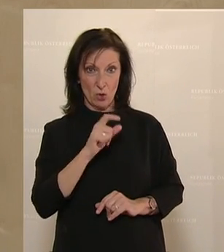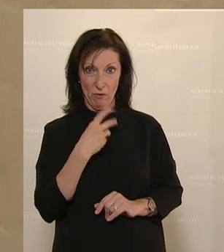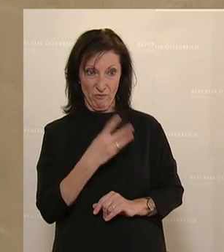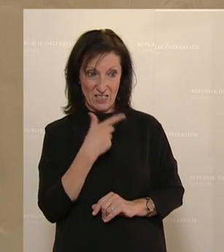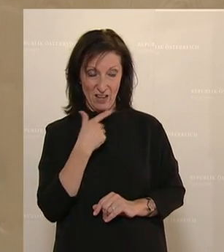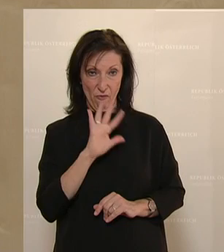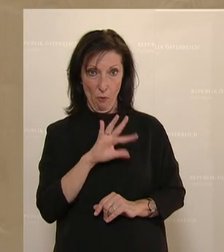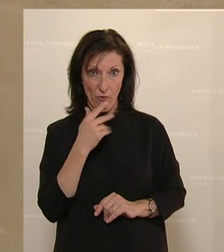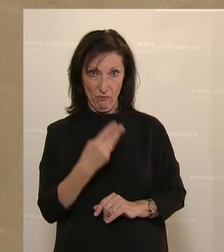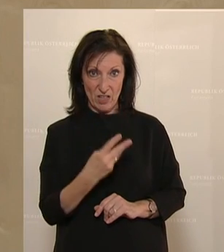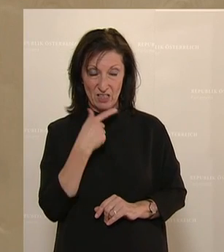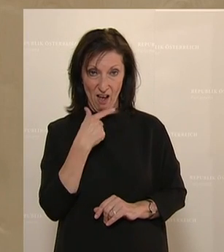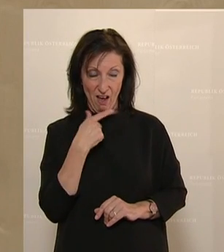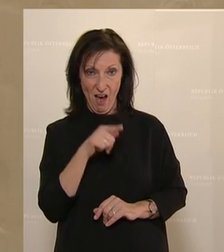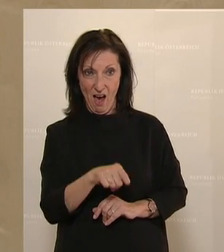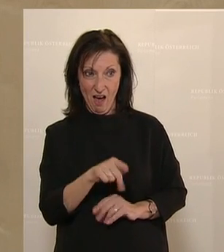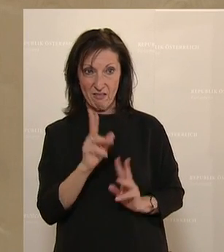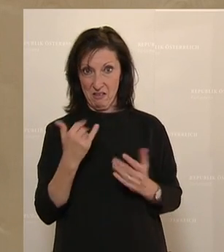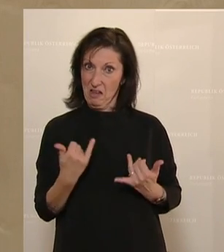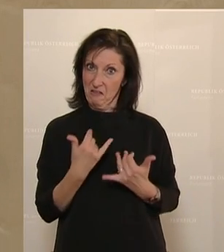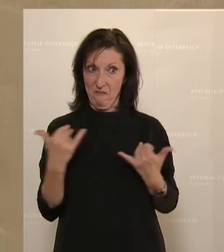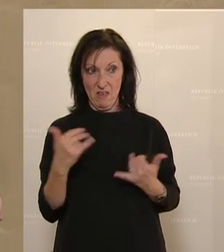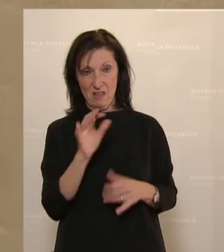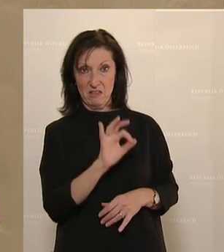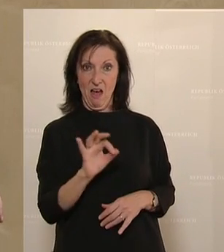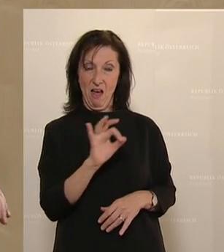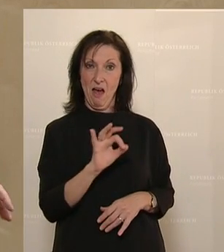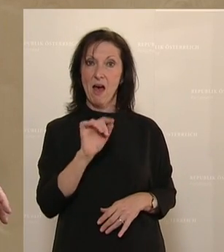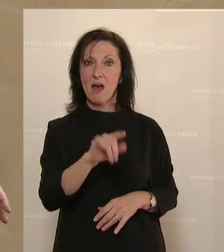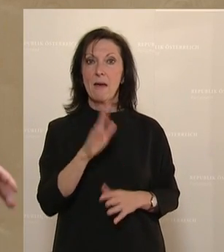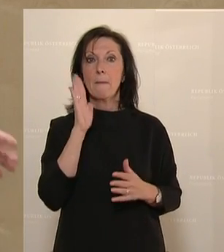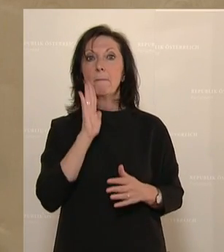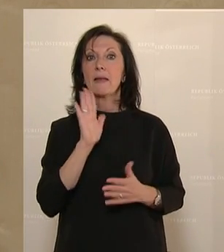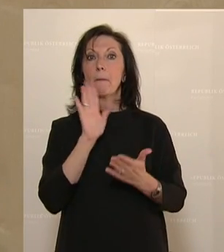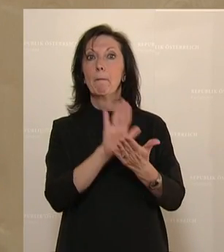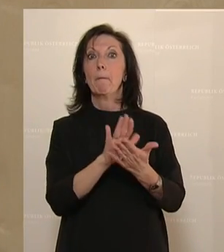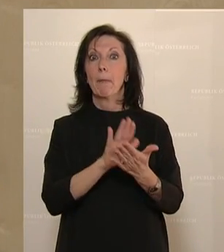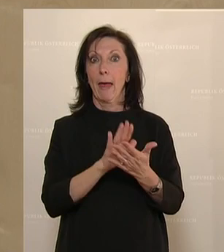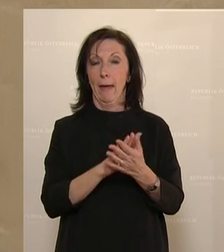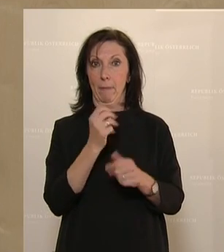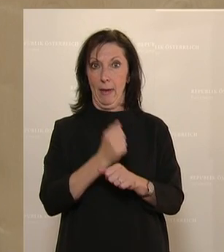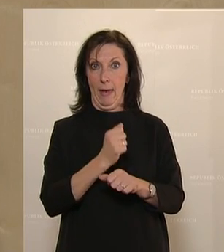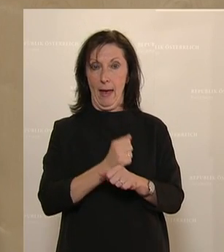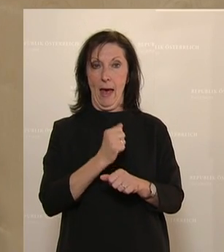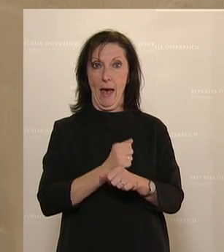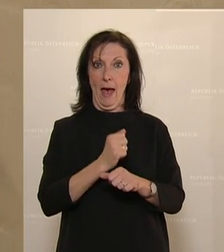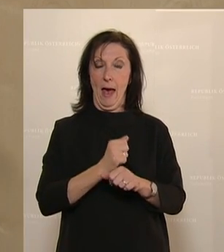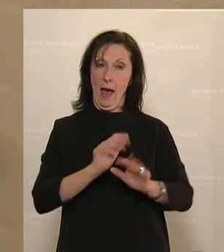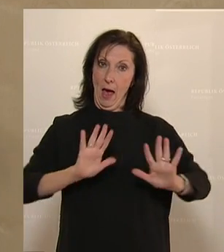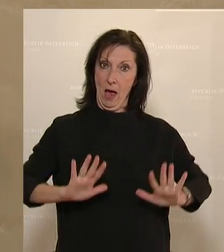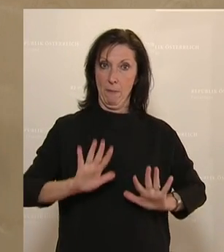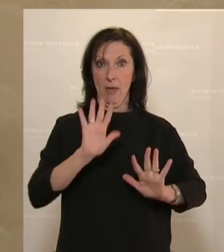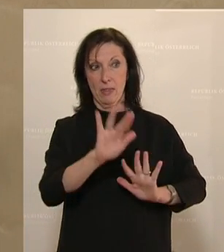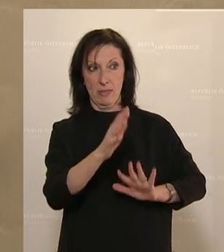45-Jährigen das Signal, dass sie ihren Arbeitsplatz nicht wechseln sollen in einen Beruf, der körperlich weniger belastend ist,